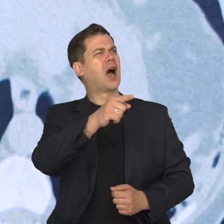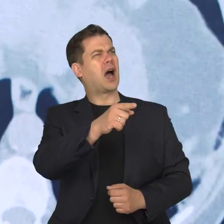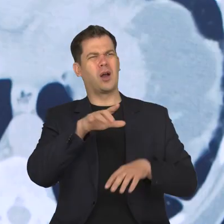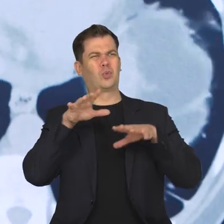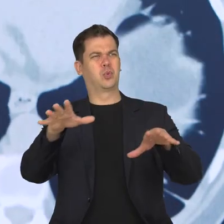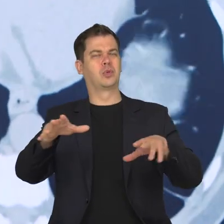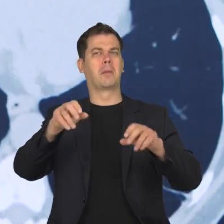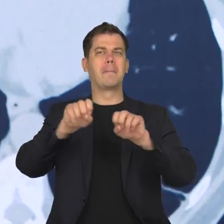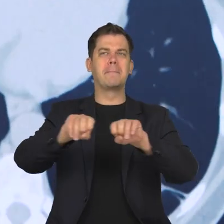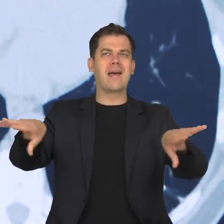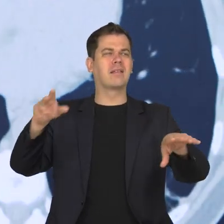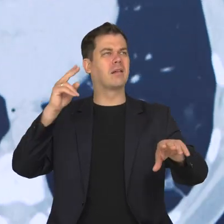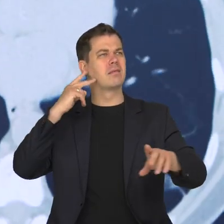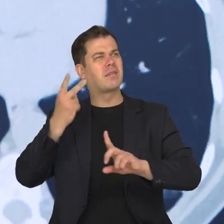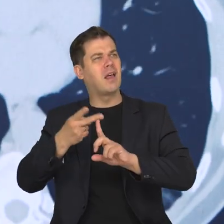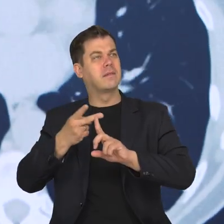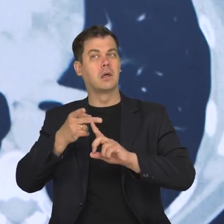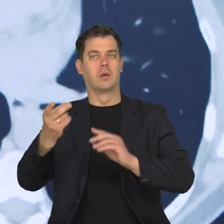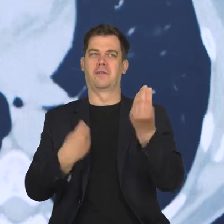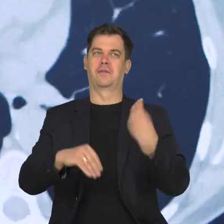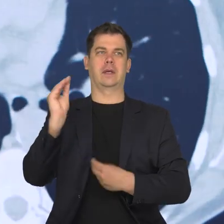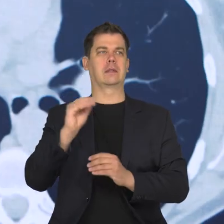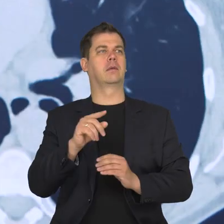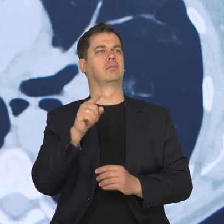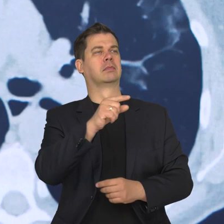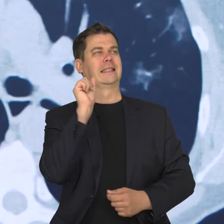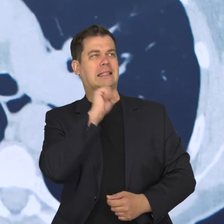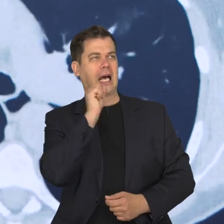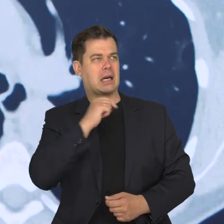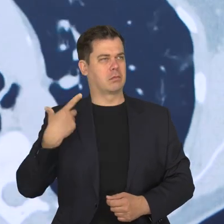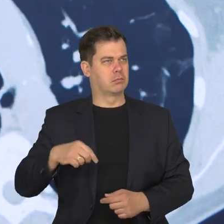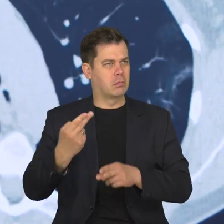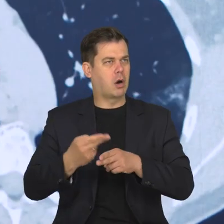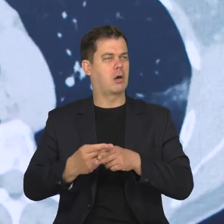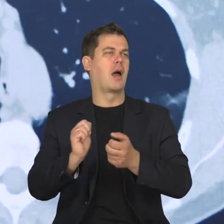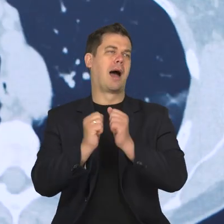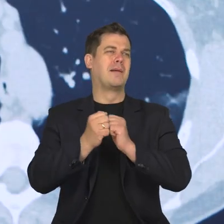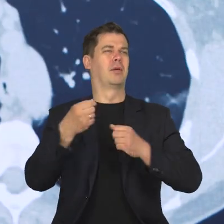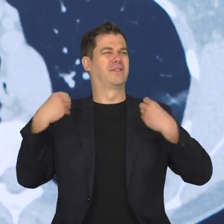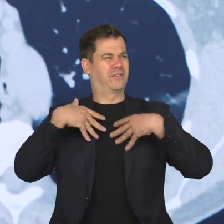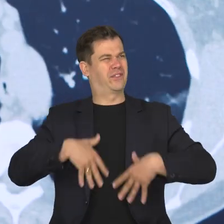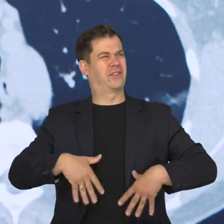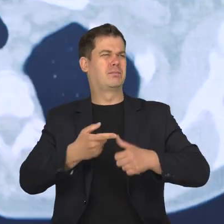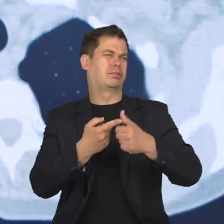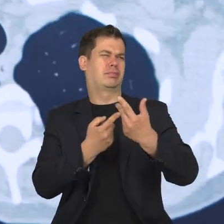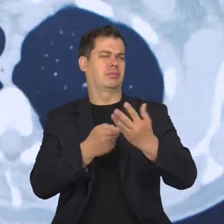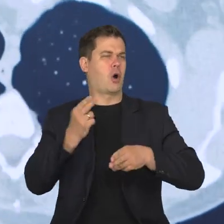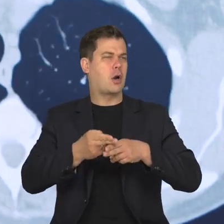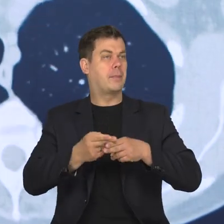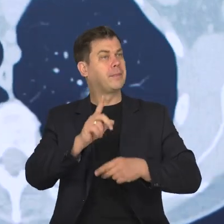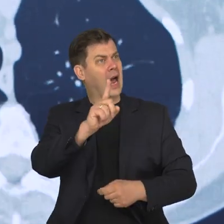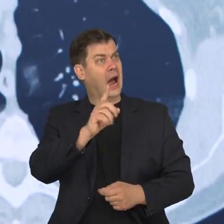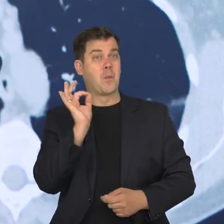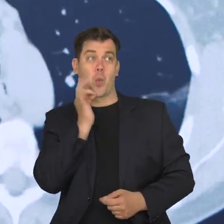Dużo czytamy w mediach o tym, że to jest choroba, która dotyka głównie osoby starsze albo o jakichś dodatkowych schorzeniach współtowarzyszących.